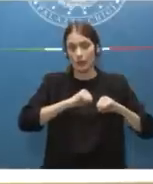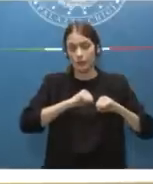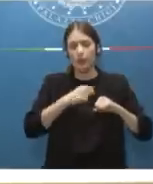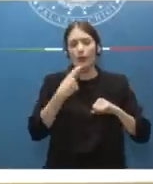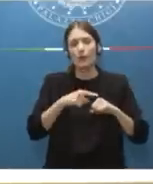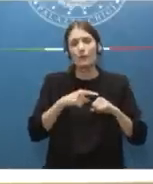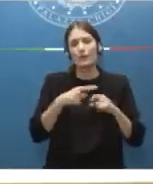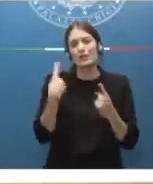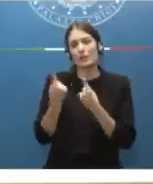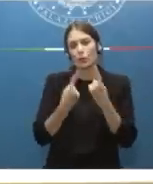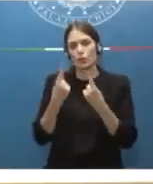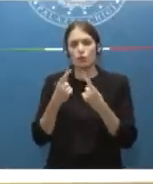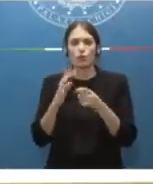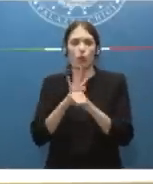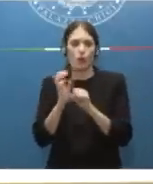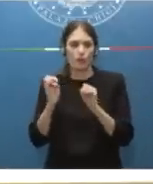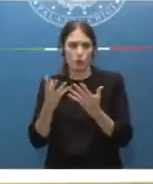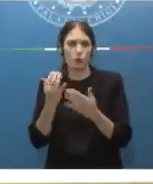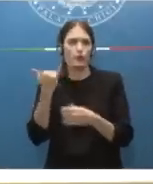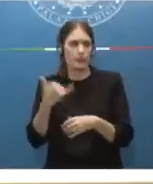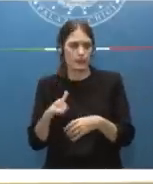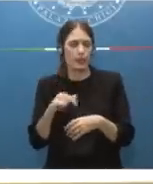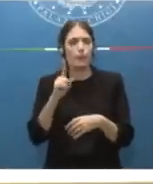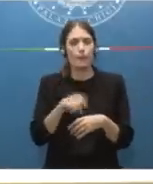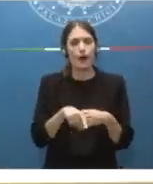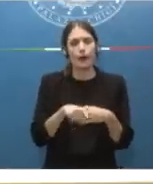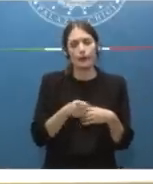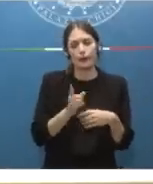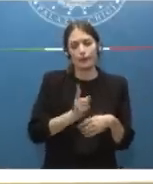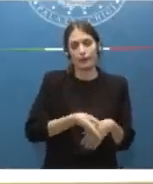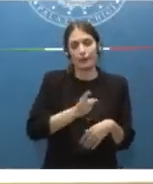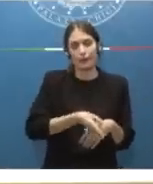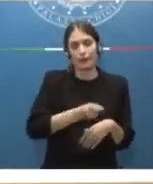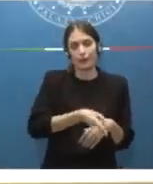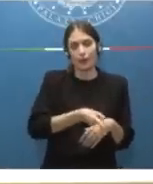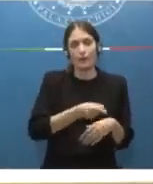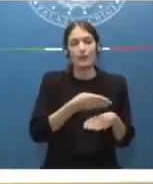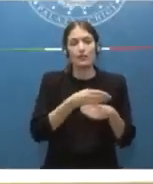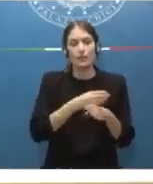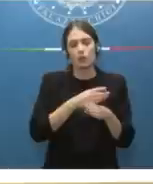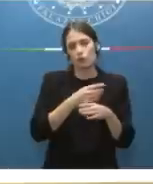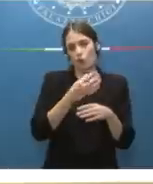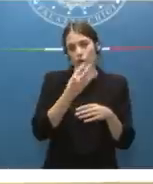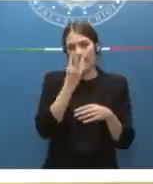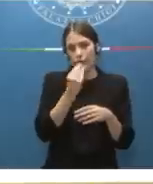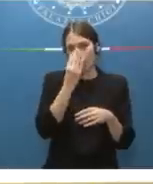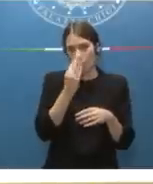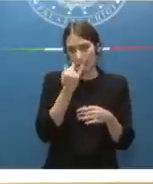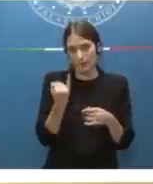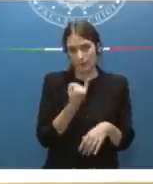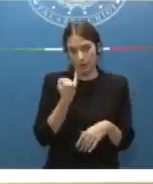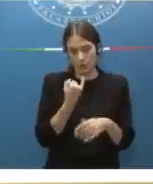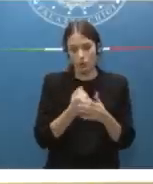allo scenario del Covid-19 ma anche al fatto che ci stiamo approssimando alla stagione influenzale. Voglio